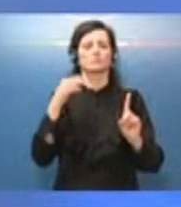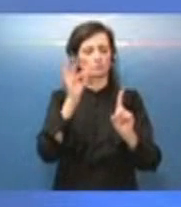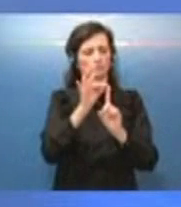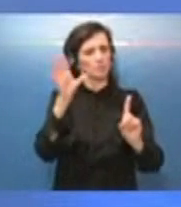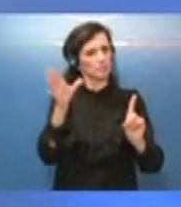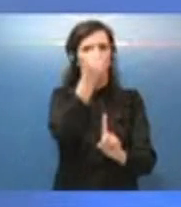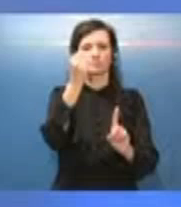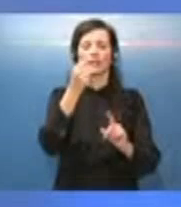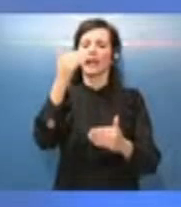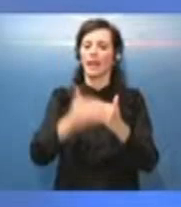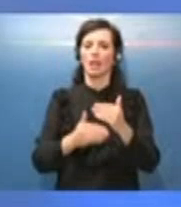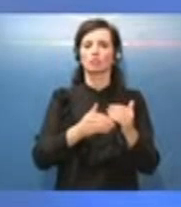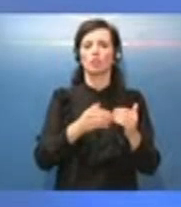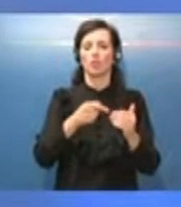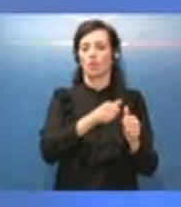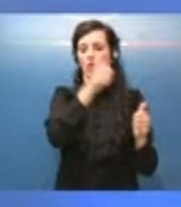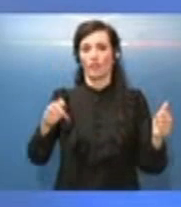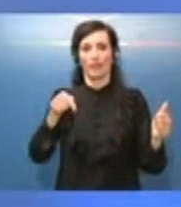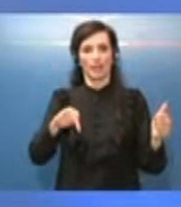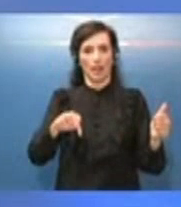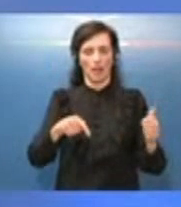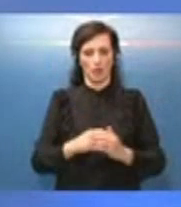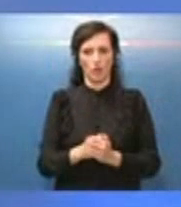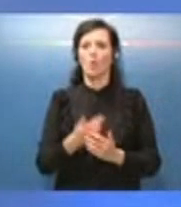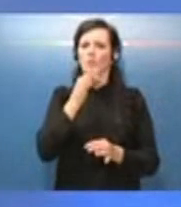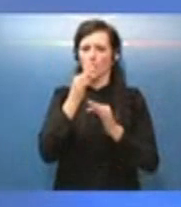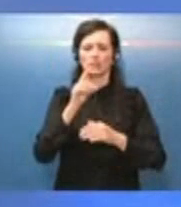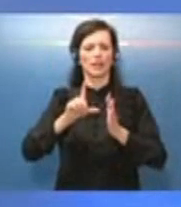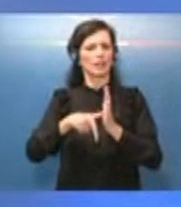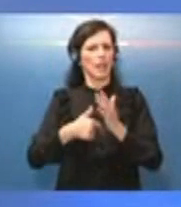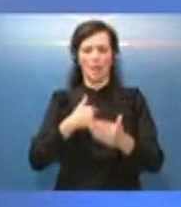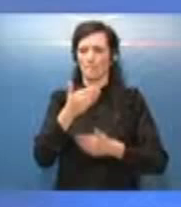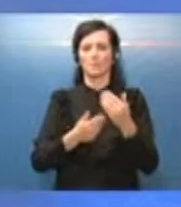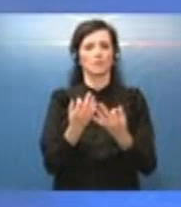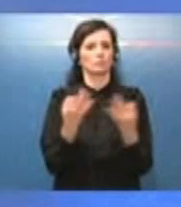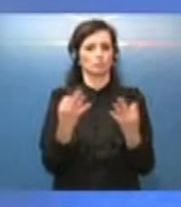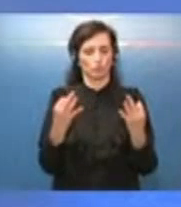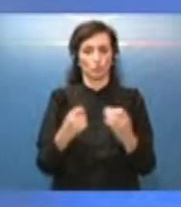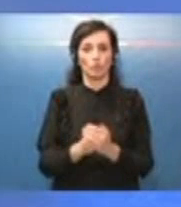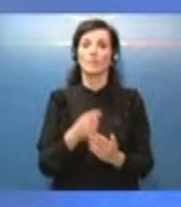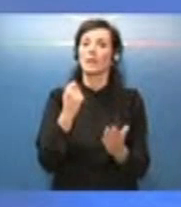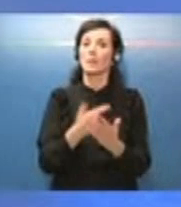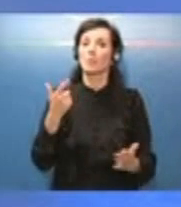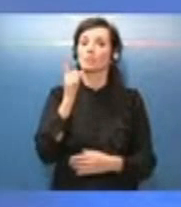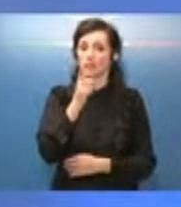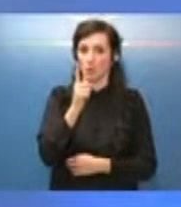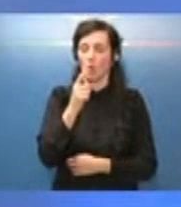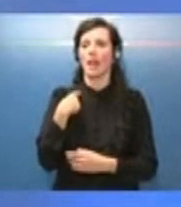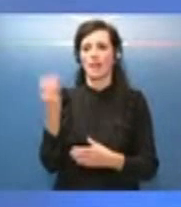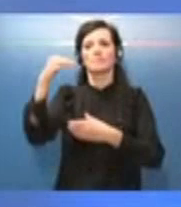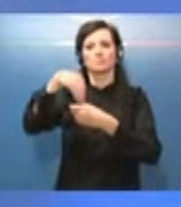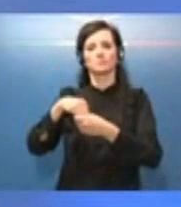anno quindi siamo in linea cose importanti da sapere che sta succedendo e che metteremo sul sito della